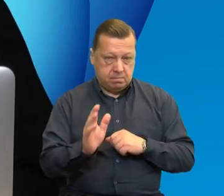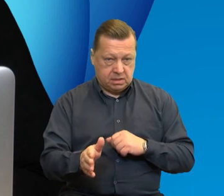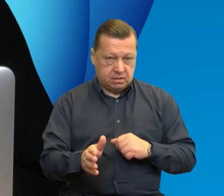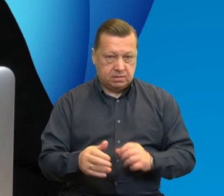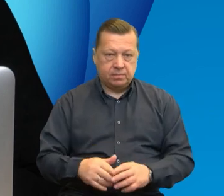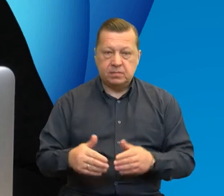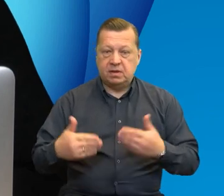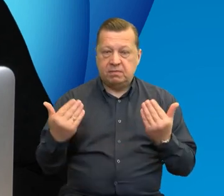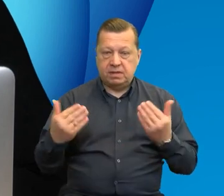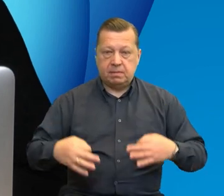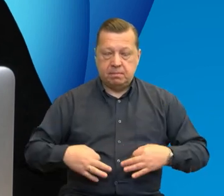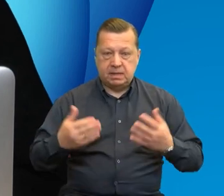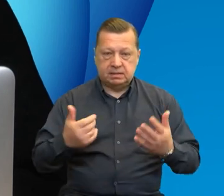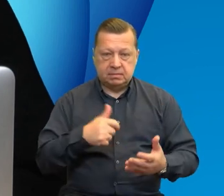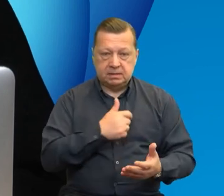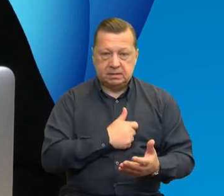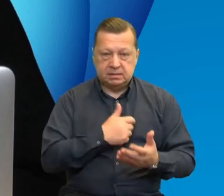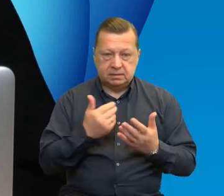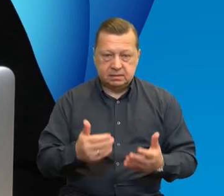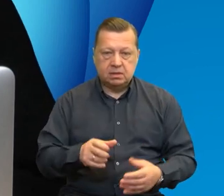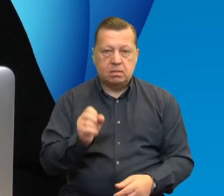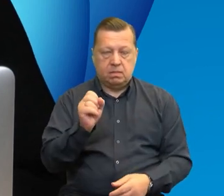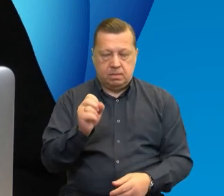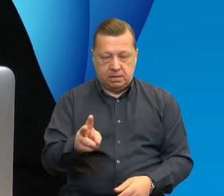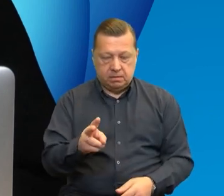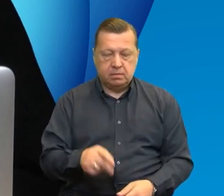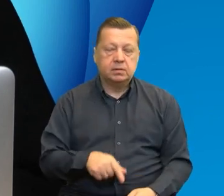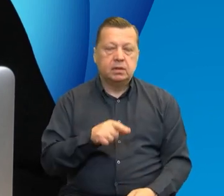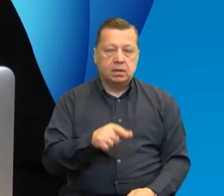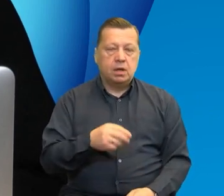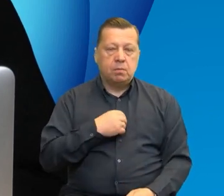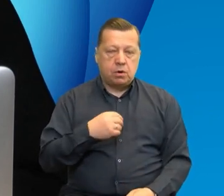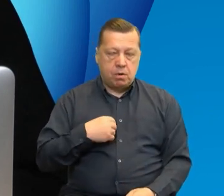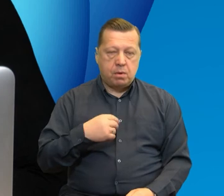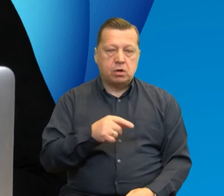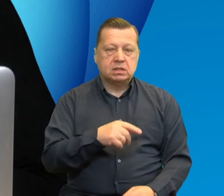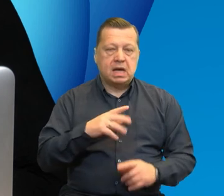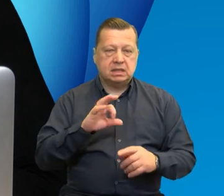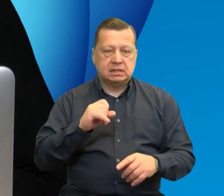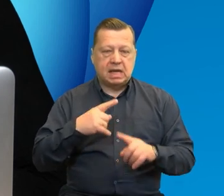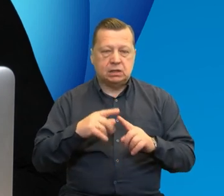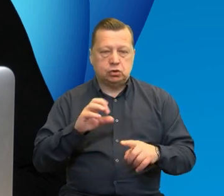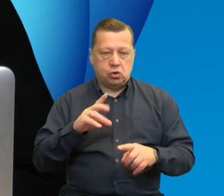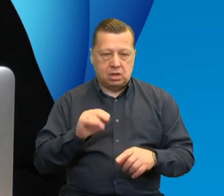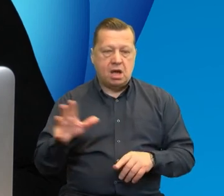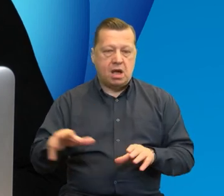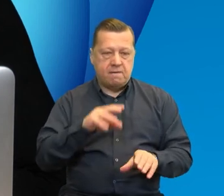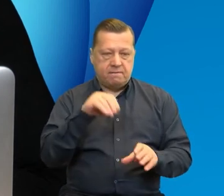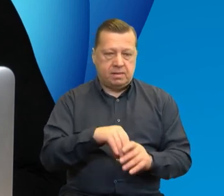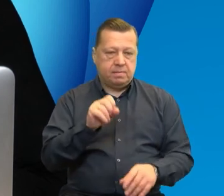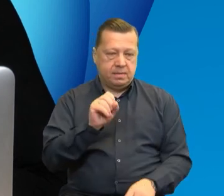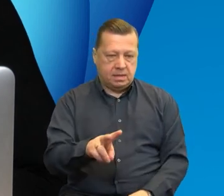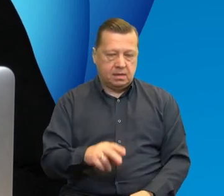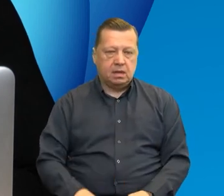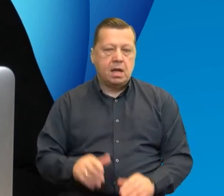Dzień dobry, witam Państwa bardzo serdecznie. Tak, programie Polska Saksonia mamy przewidziany ten instrument, więc